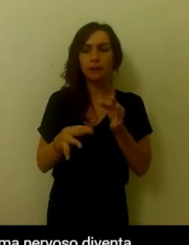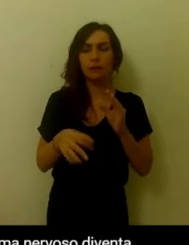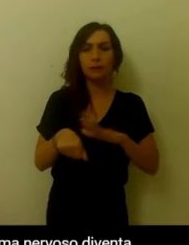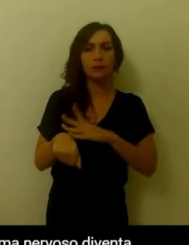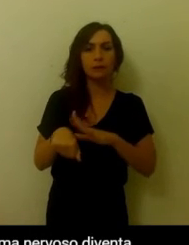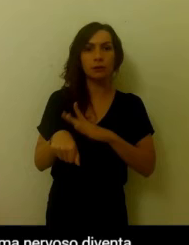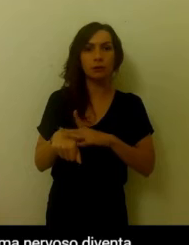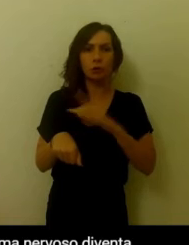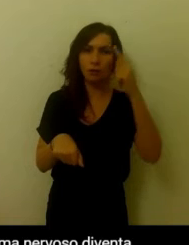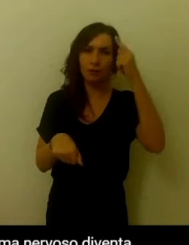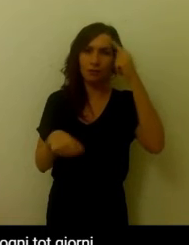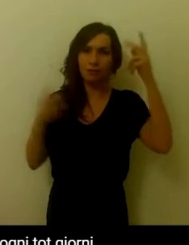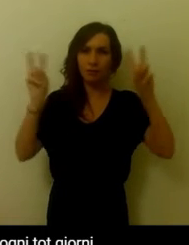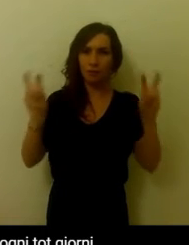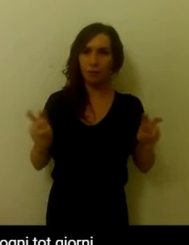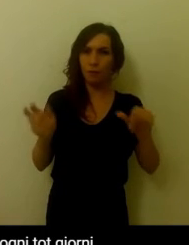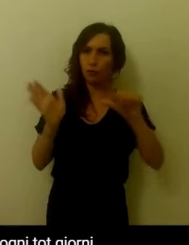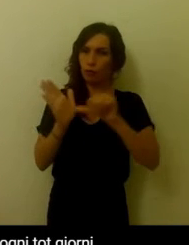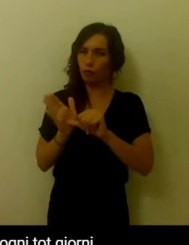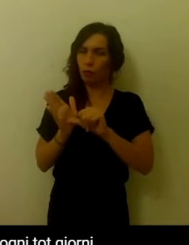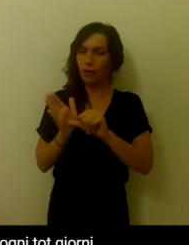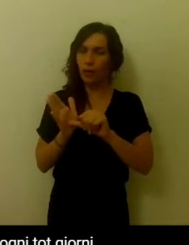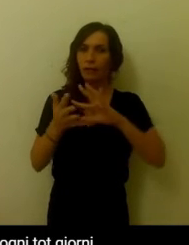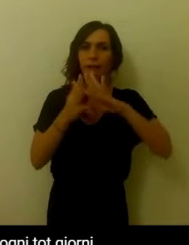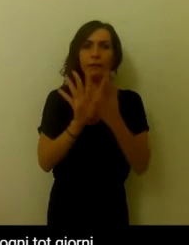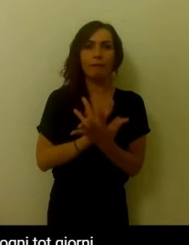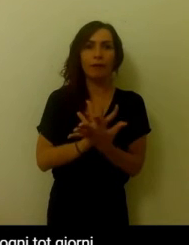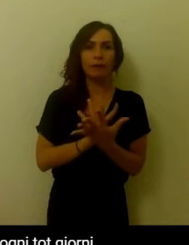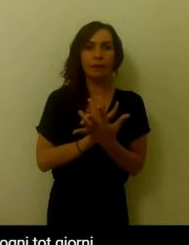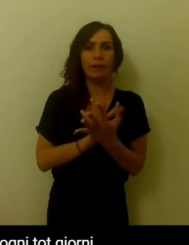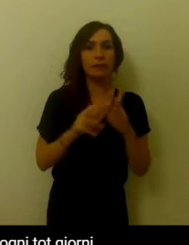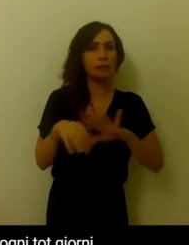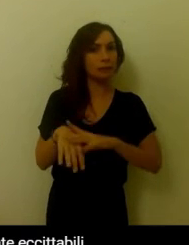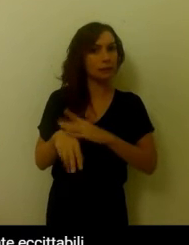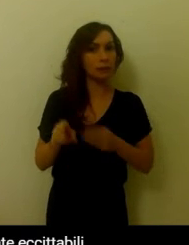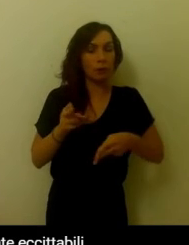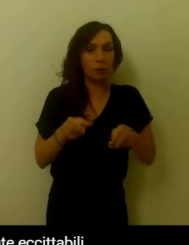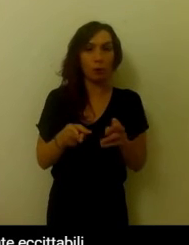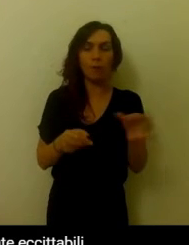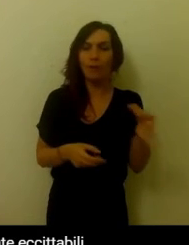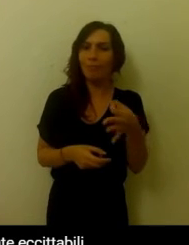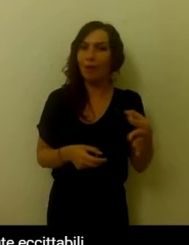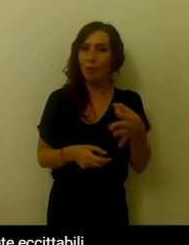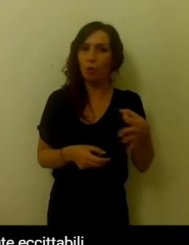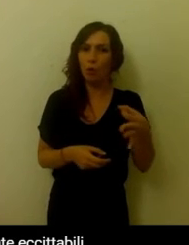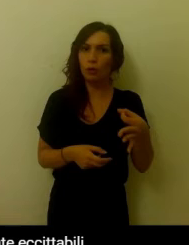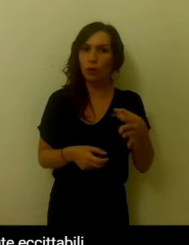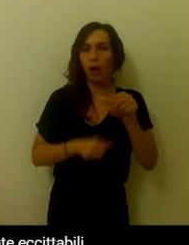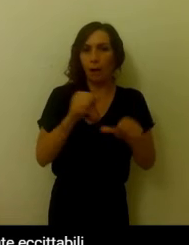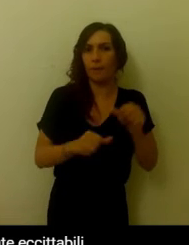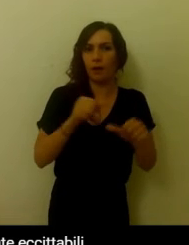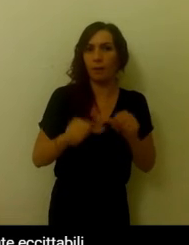Ovvero il sistema nervoso diventa più sensibile. I neuroni che vengono cambiati ogni giorno nel nostro organismo